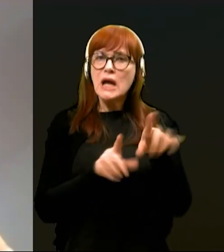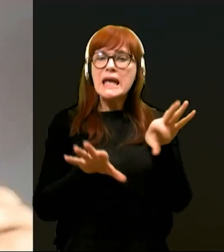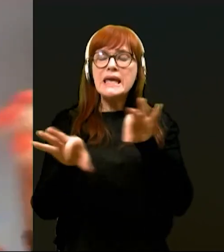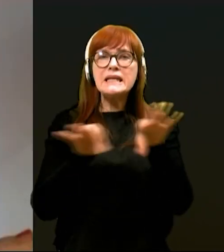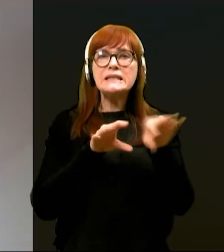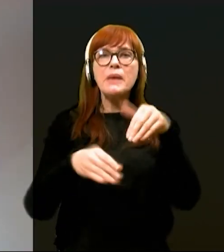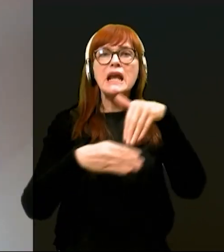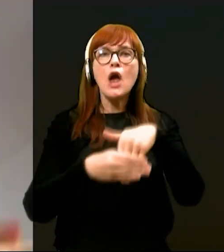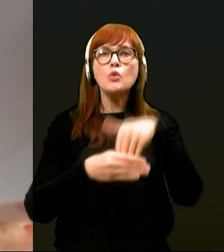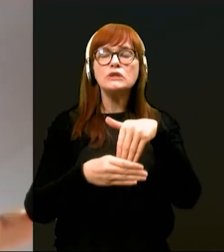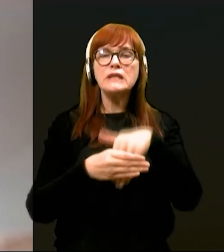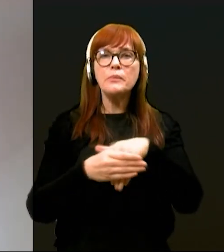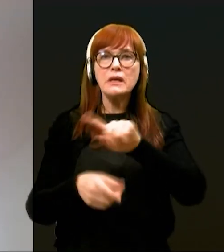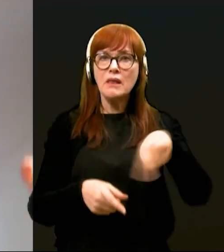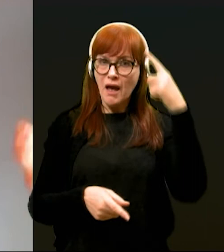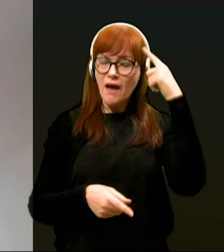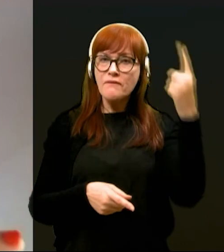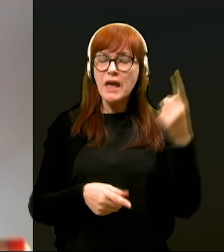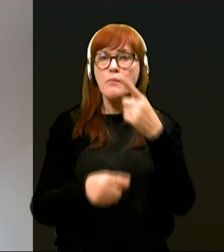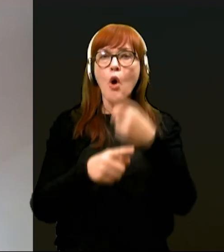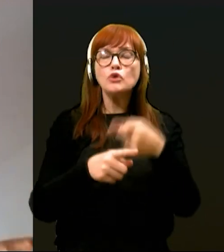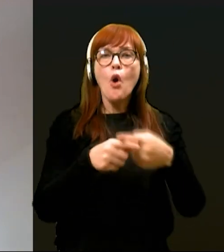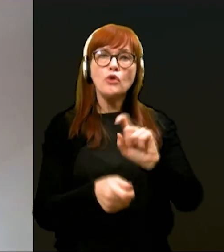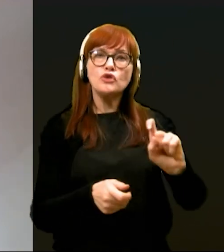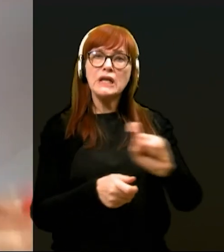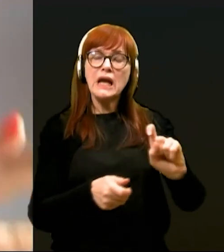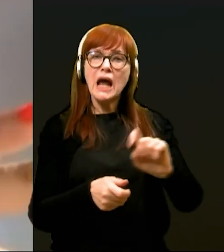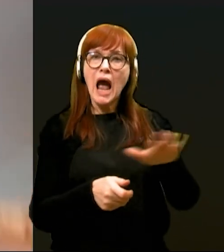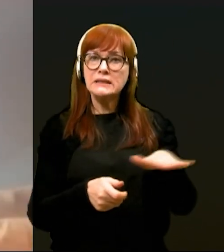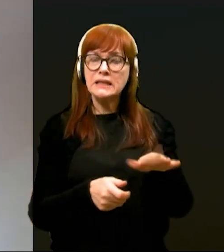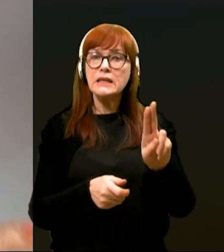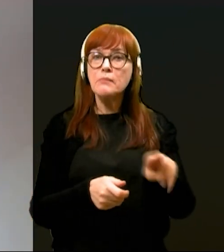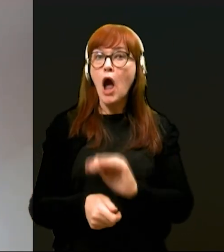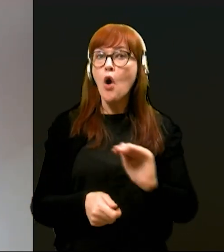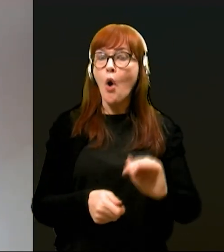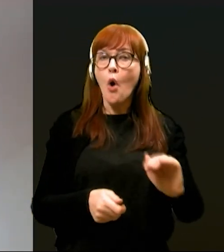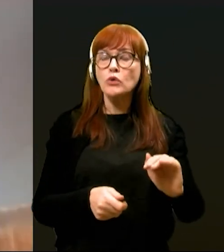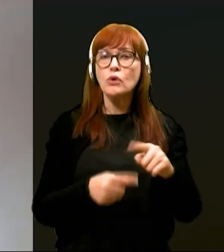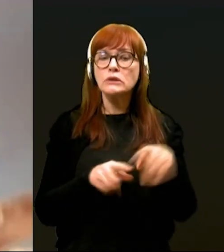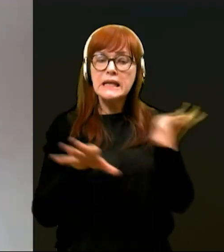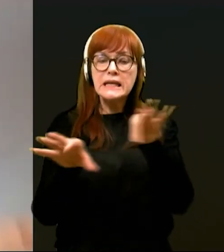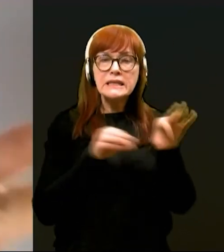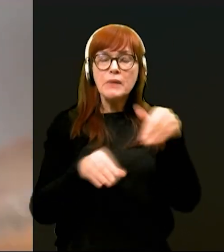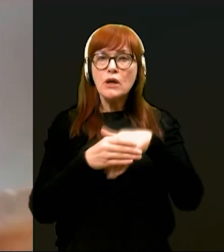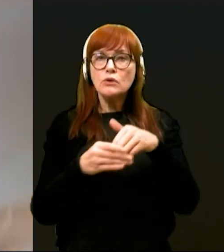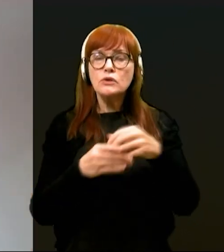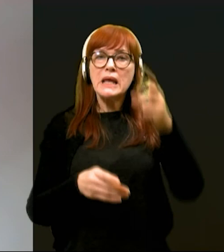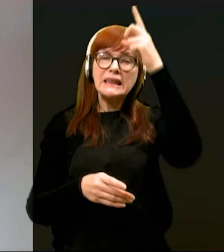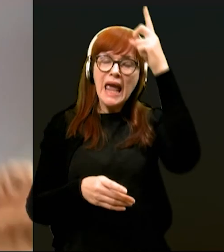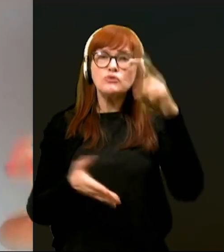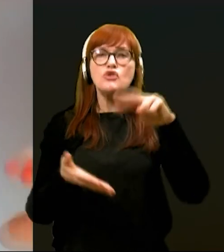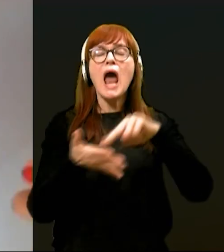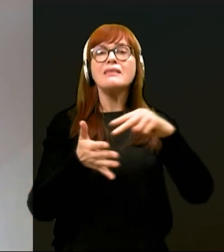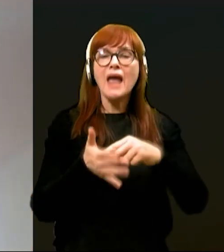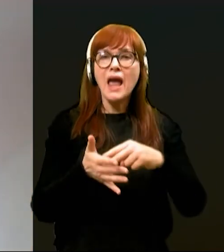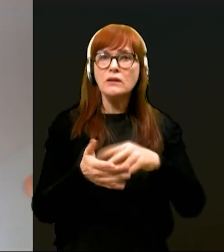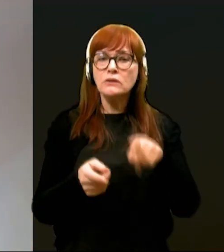vsebine. Recimo, vemo, da v določenih razredih imajo pač otroci potem te izberne vsebine Nemščina, Tehnika in tako,